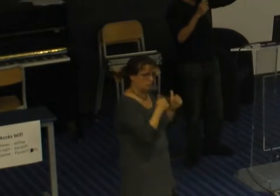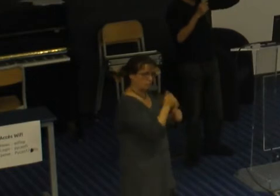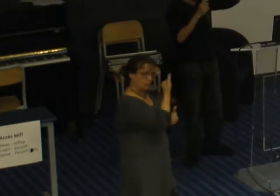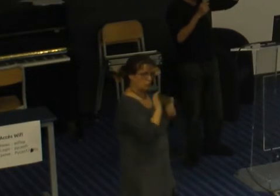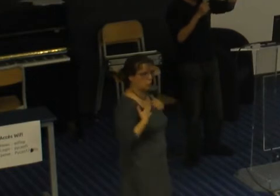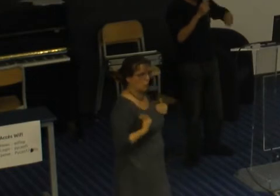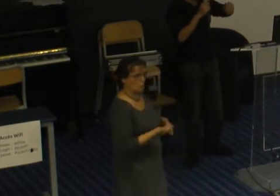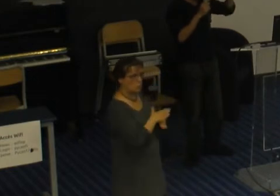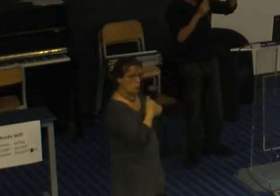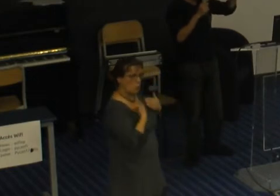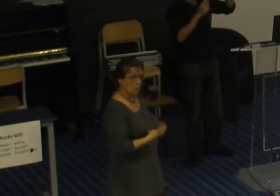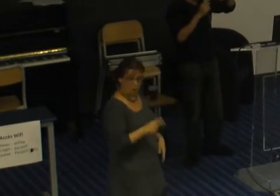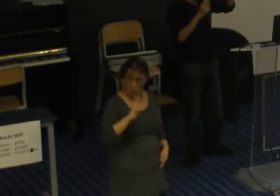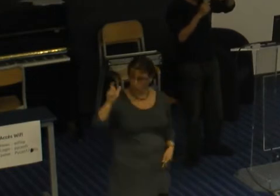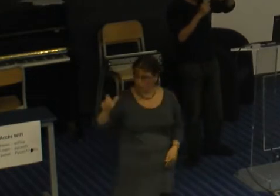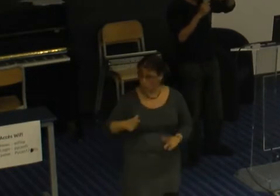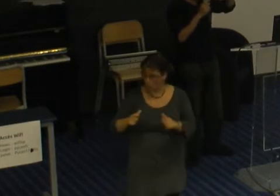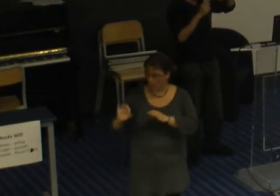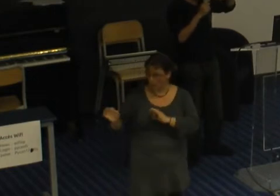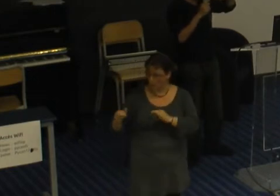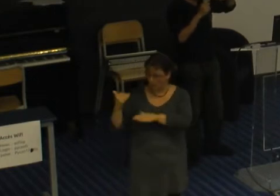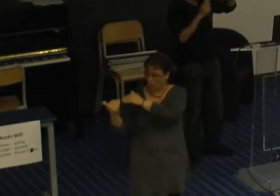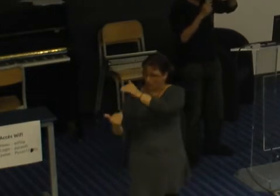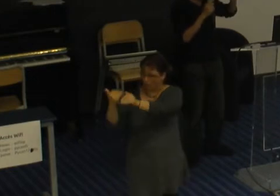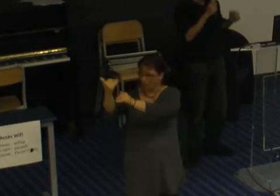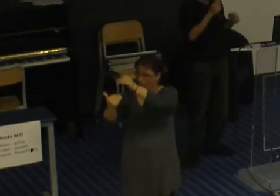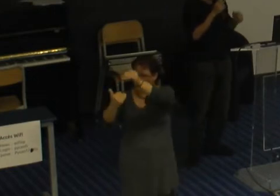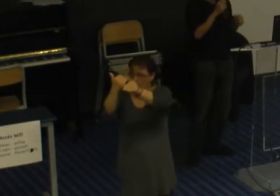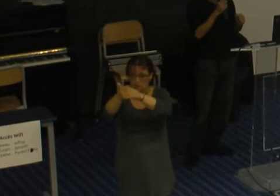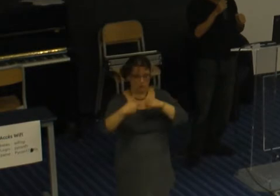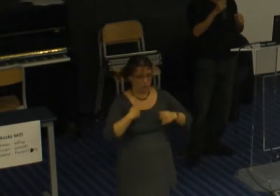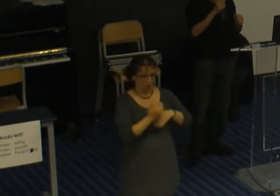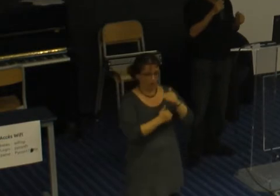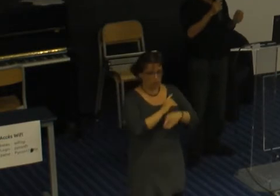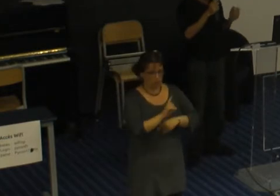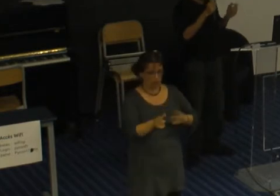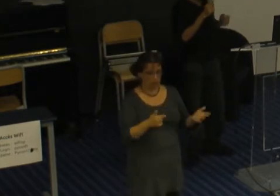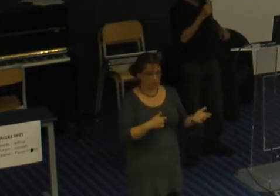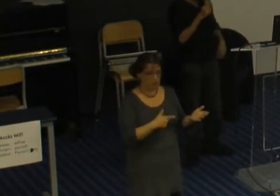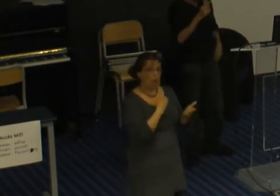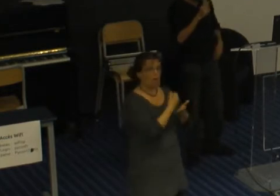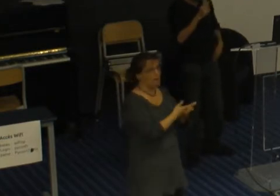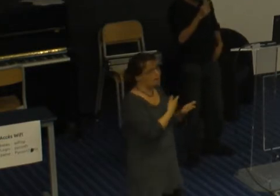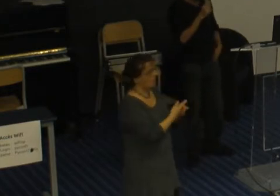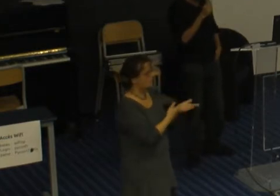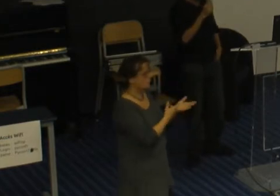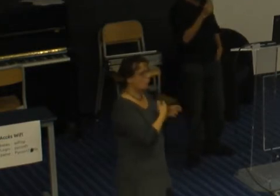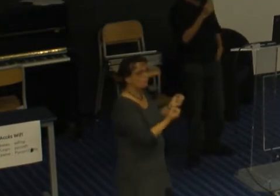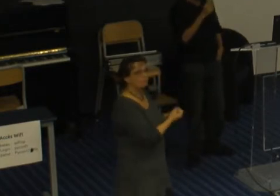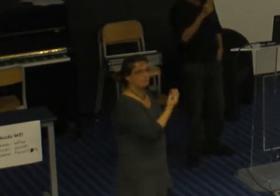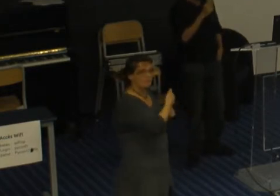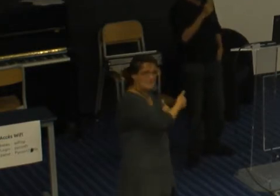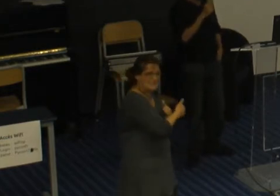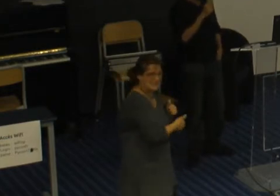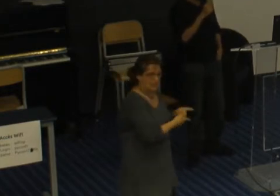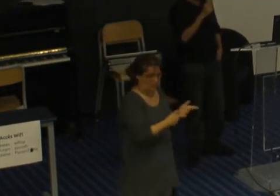totalement laudateurs que certains de mes collègues n'avaient pas. Mais par contre, ça ne se voyait pas sur la fiche de paye. C'est bizarre. Et en fait, je me suis rendu compte qu